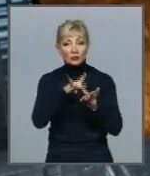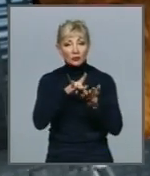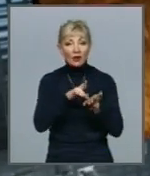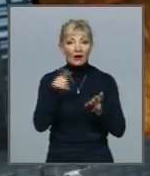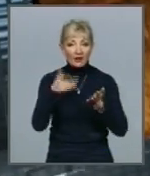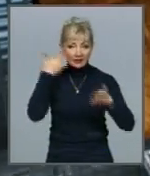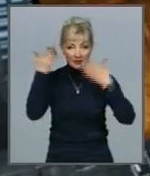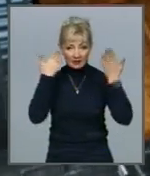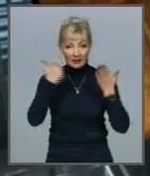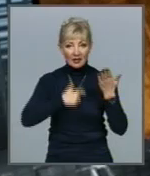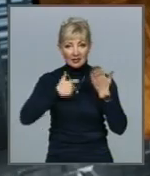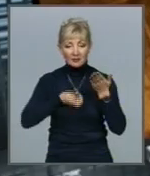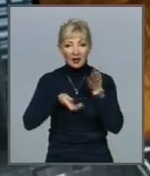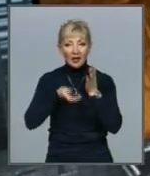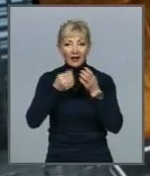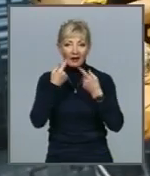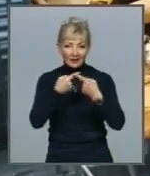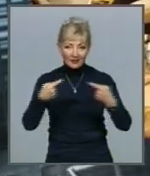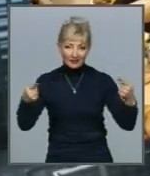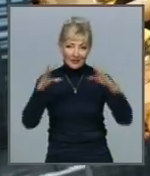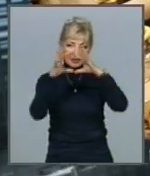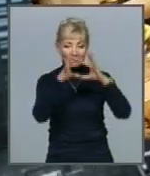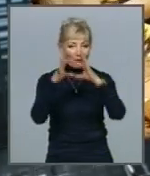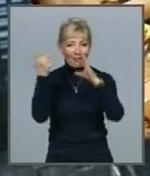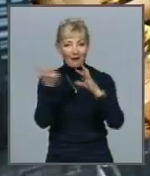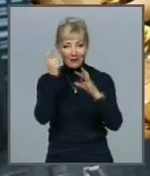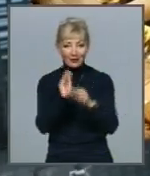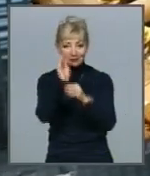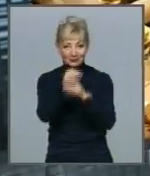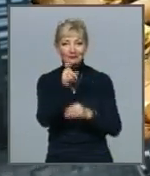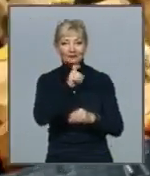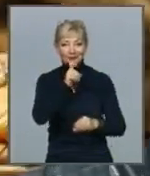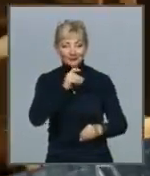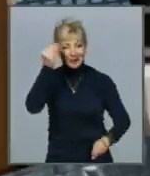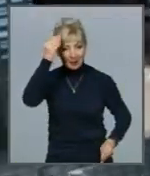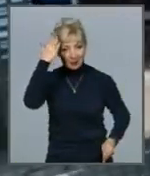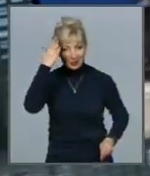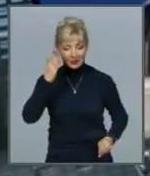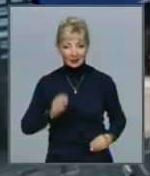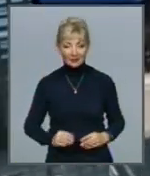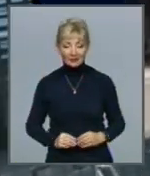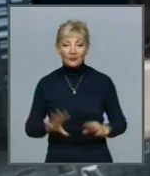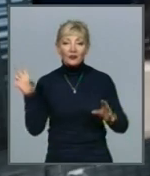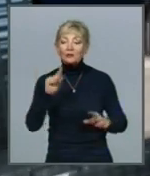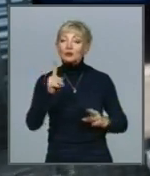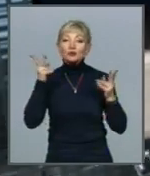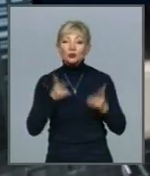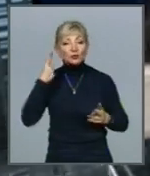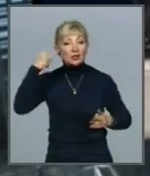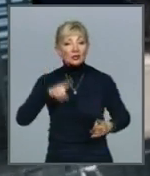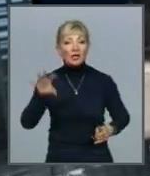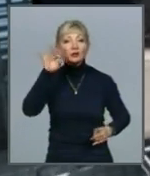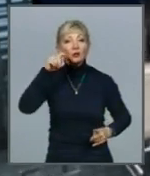розважали себе смаколиками. У Харківському зоопарку поповнення в родині японських макак Музика Все, що потрібно знати про